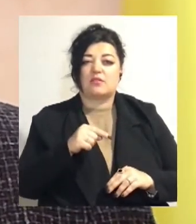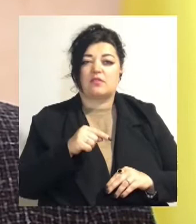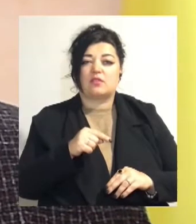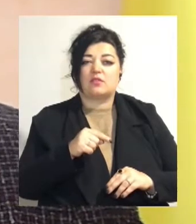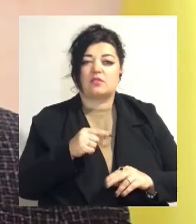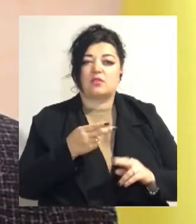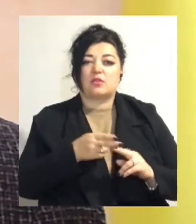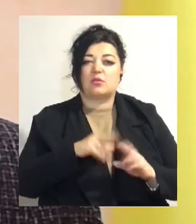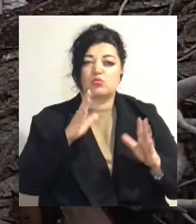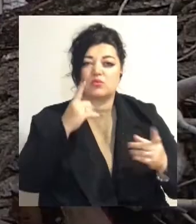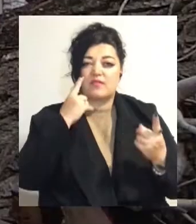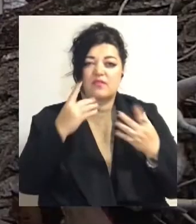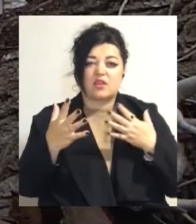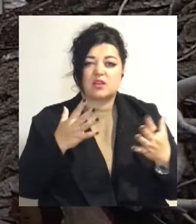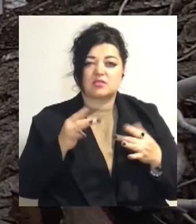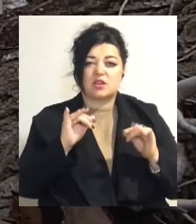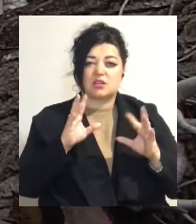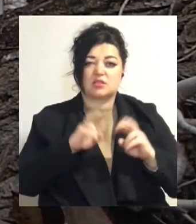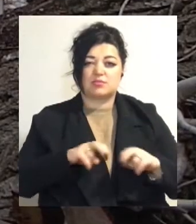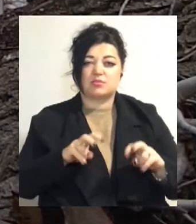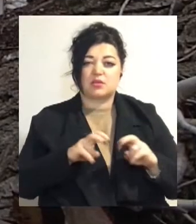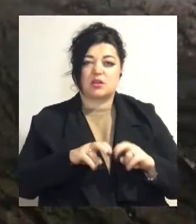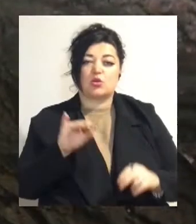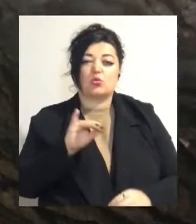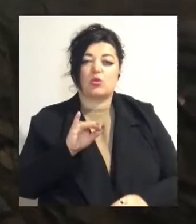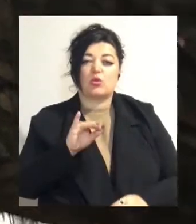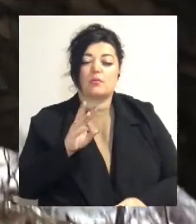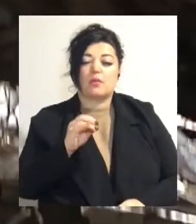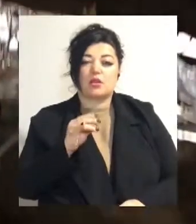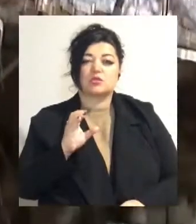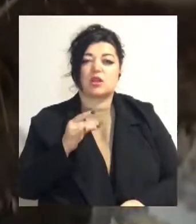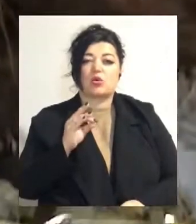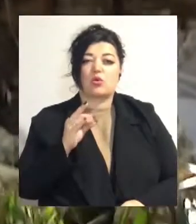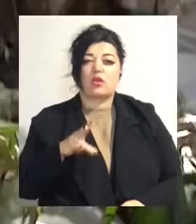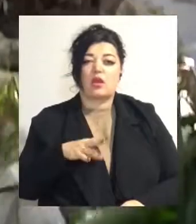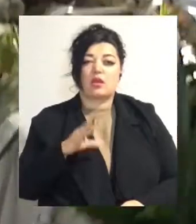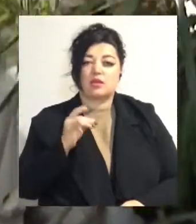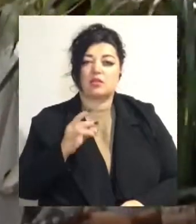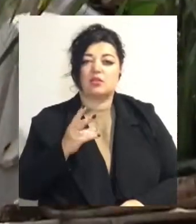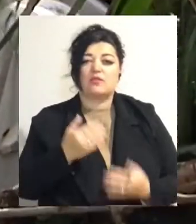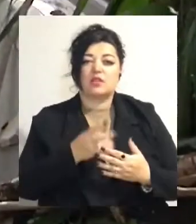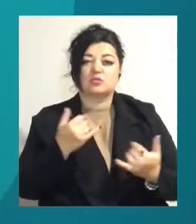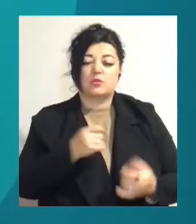вирішувати, або розбиратися допомогу. Юлія Мельничук, Сергій Коняхін, новини на Суспільному, Одеса.